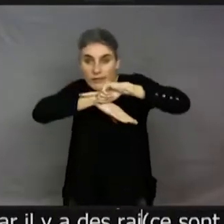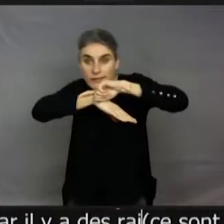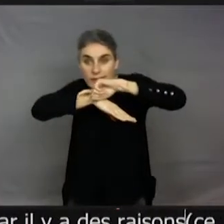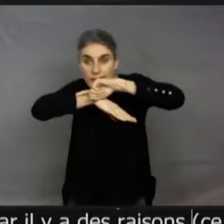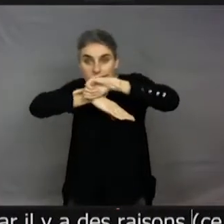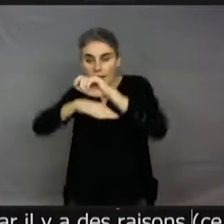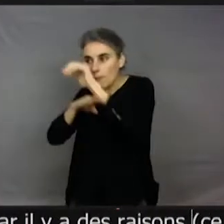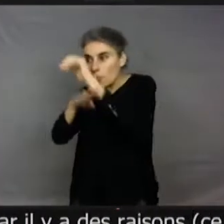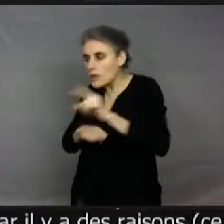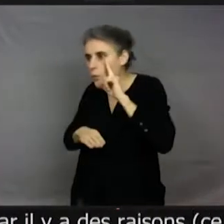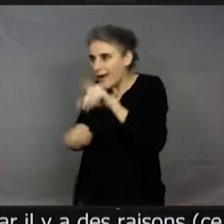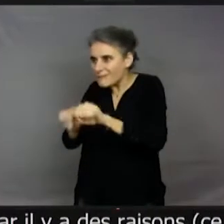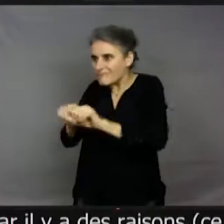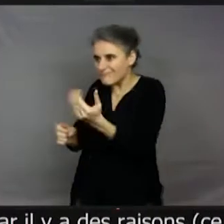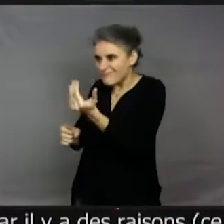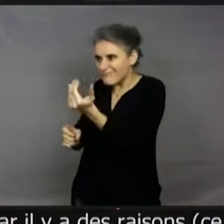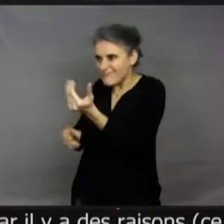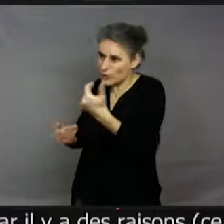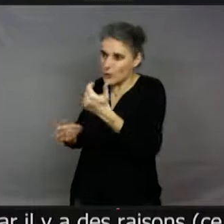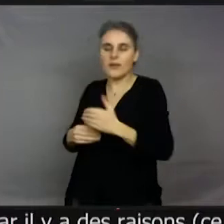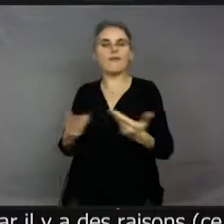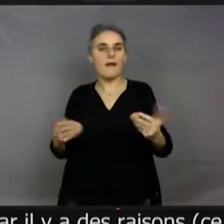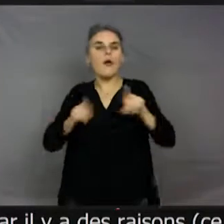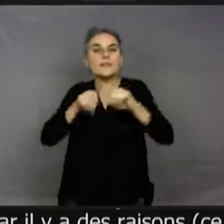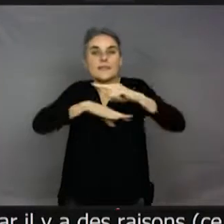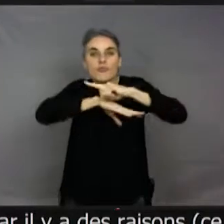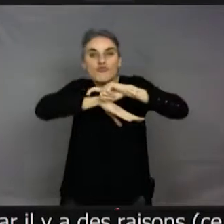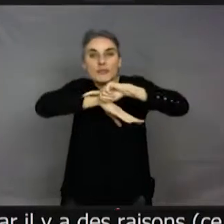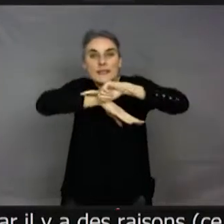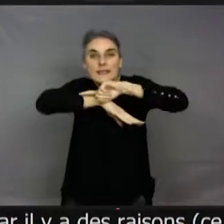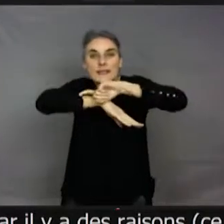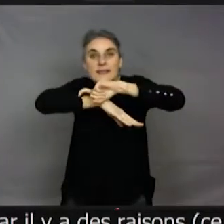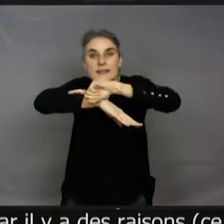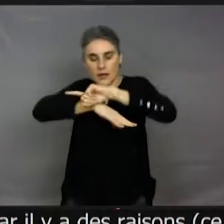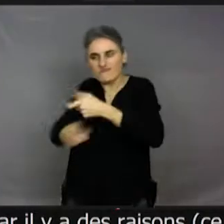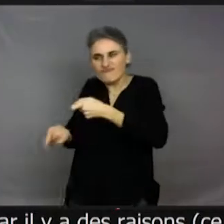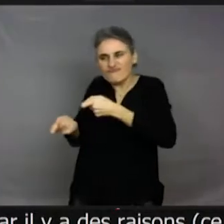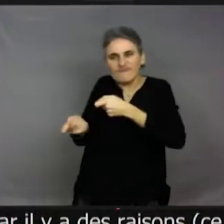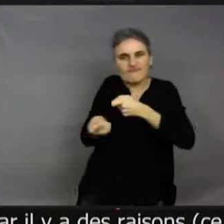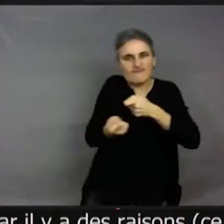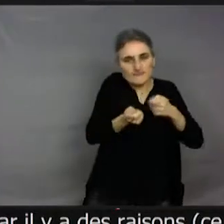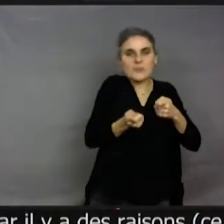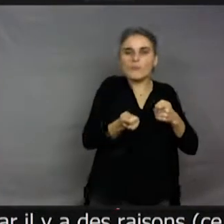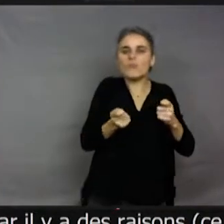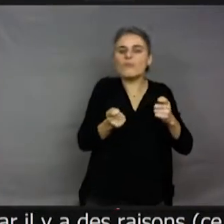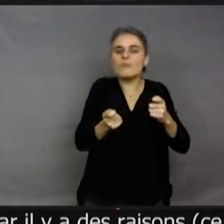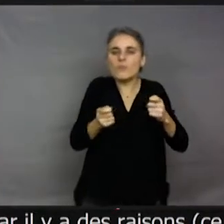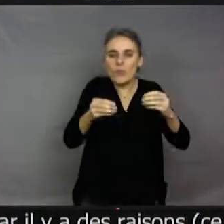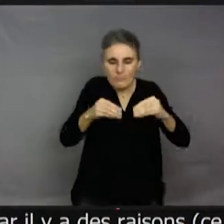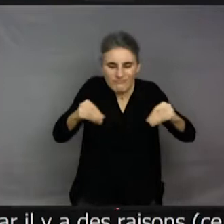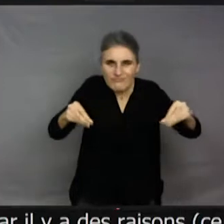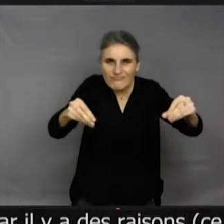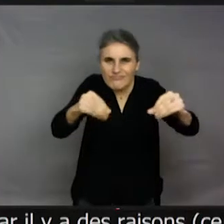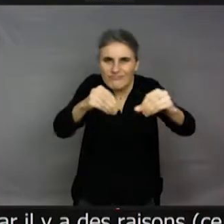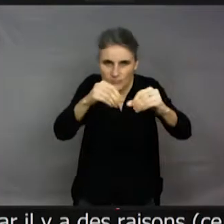substance. Et alors, en plus, dans certaines de ces chenilles, quand elles sont au fond de la fourmilière, donc protégées par les fourmis, elles mangent le couvain. Donc, c des